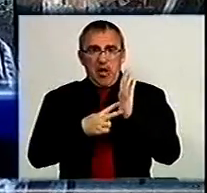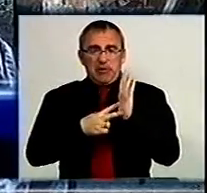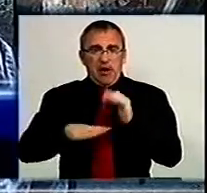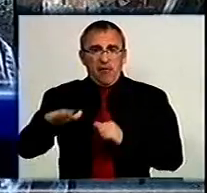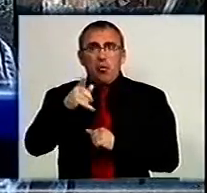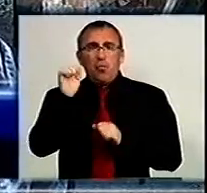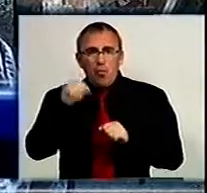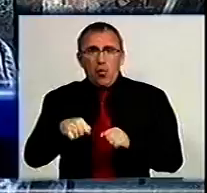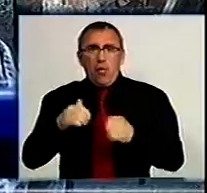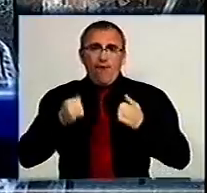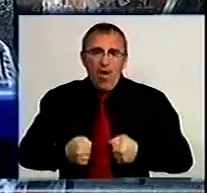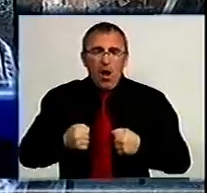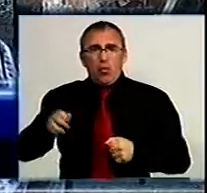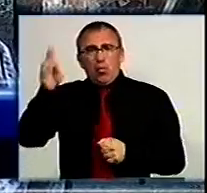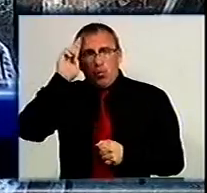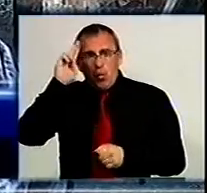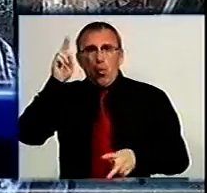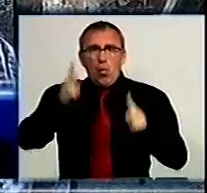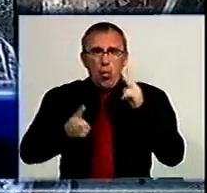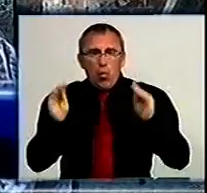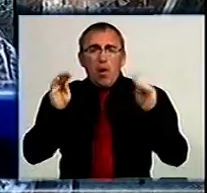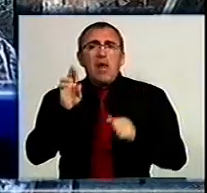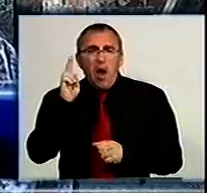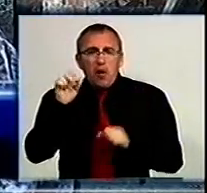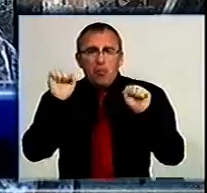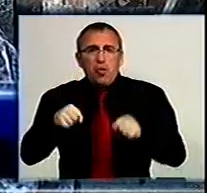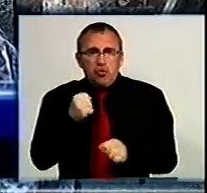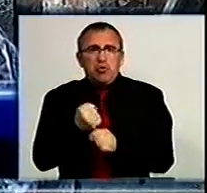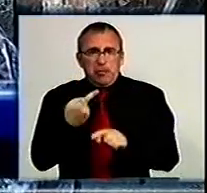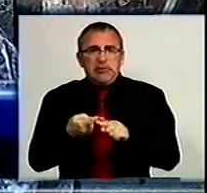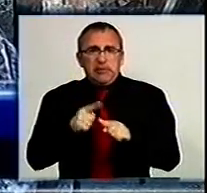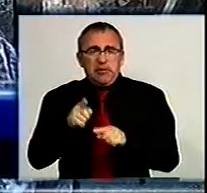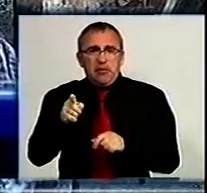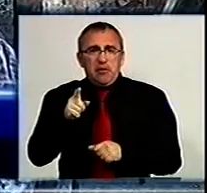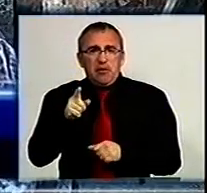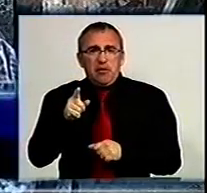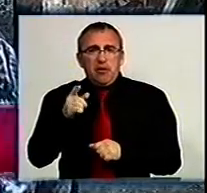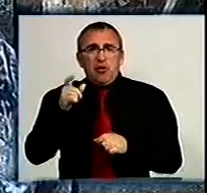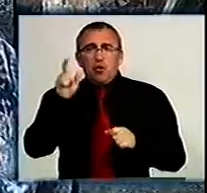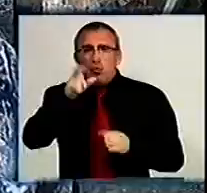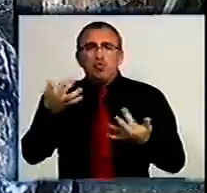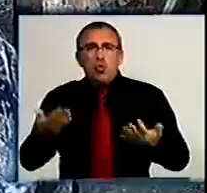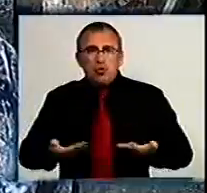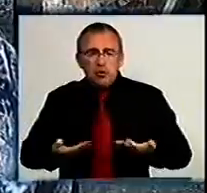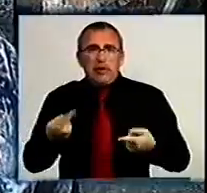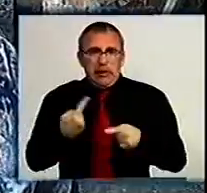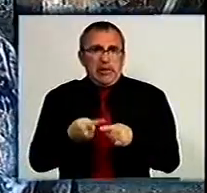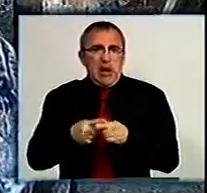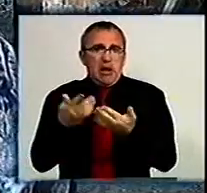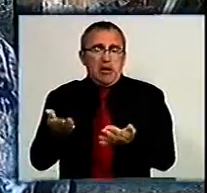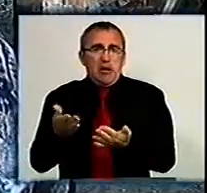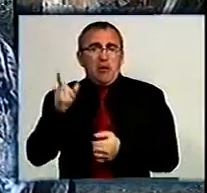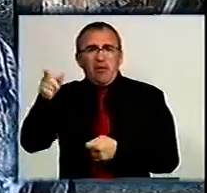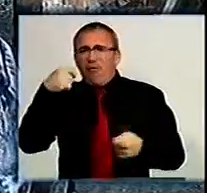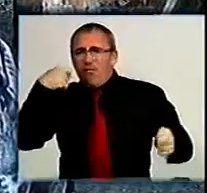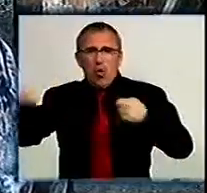можна туди зробити ванну, туалет і кухню? Як можна зробити це? Прожили скільки людей і оце таке. Вони